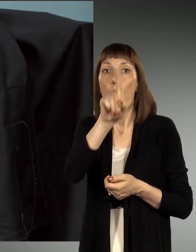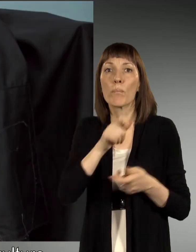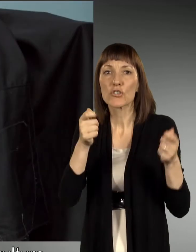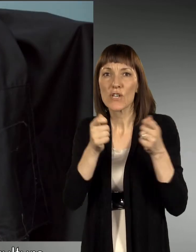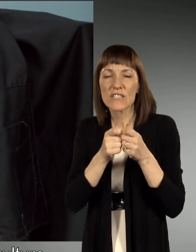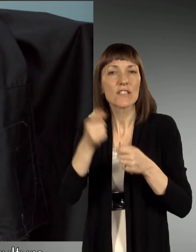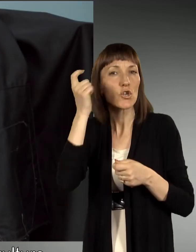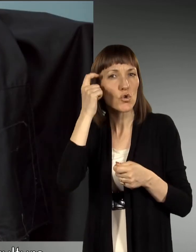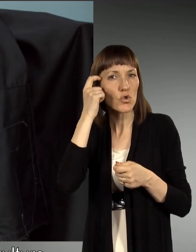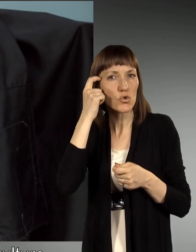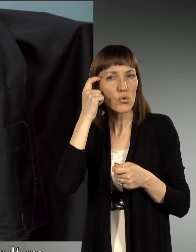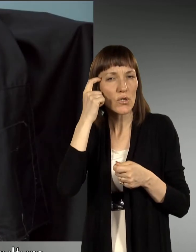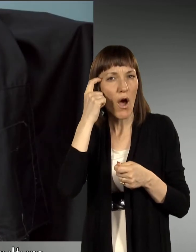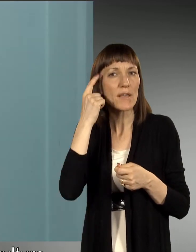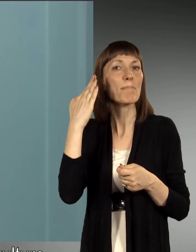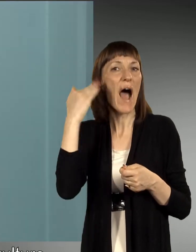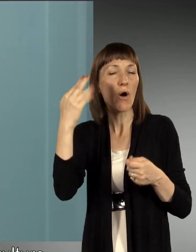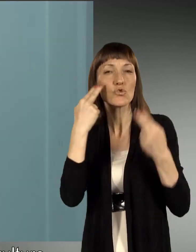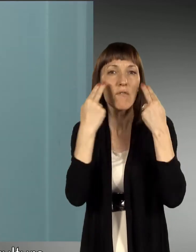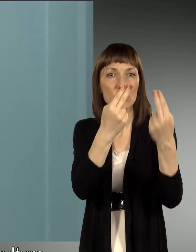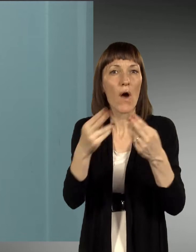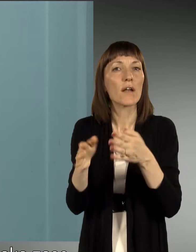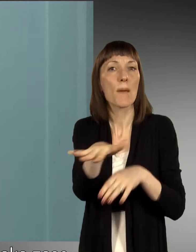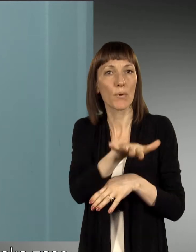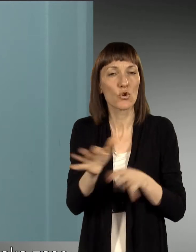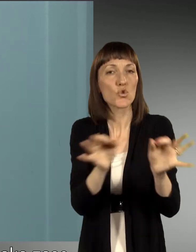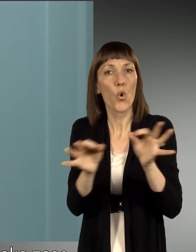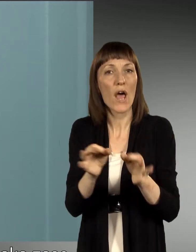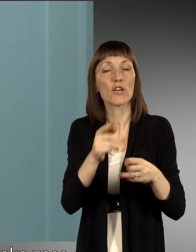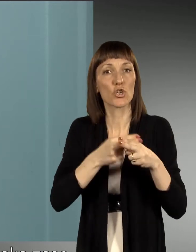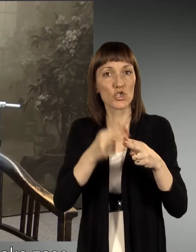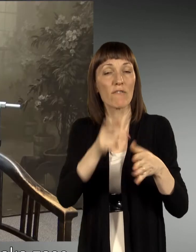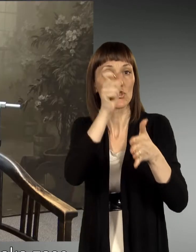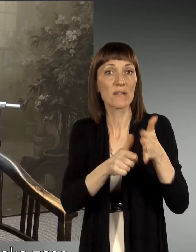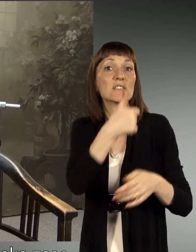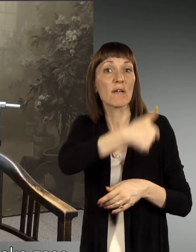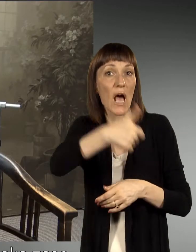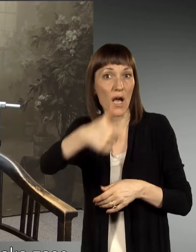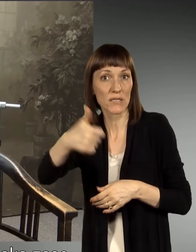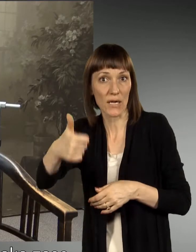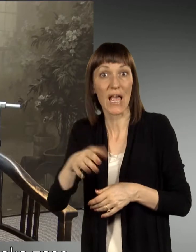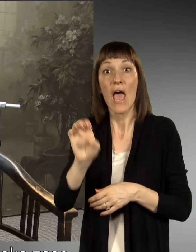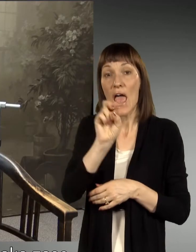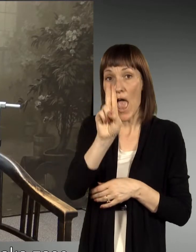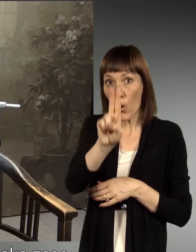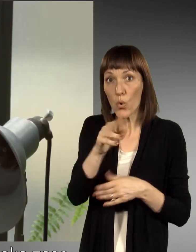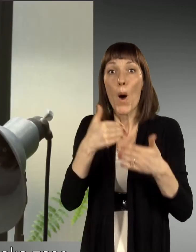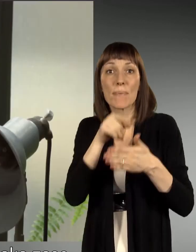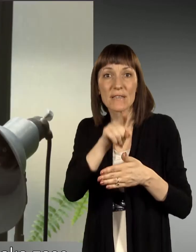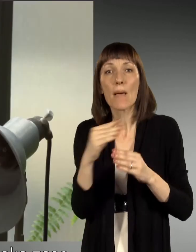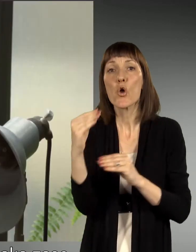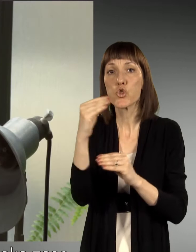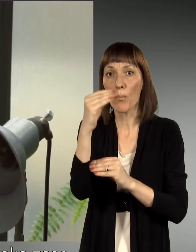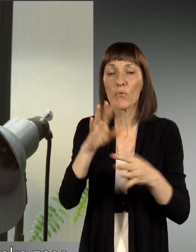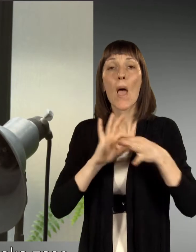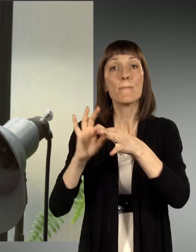Vprašanja o zvezi s kulturo in audio-vizualnim področjem urejajo države članice vsaka zase. Evropska unija pa jih pri